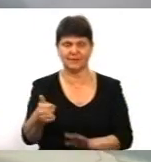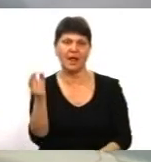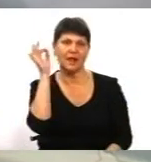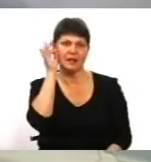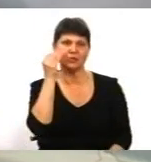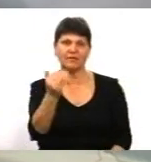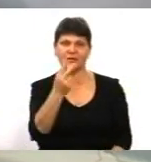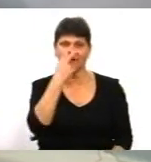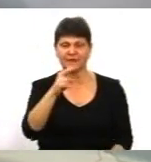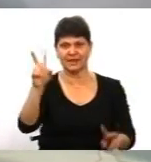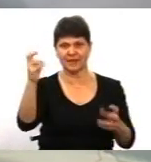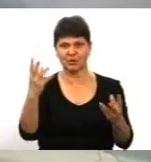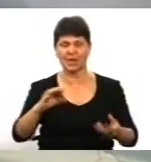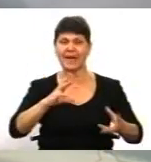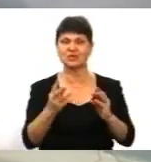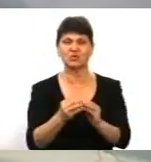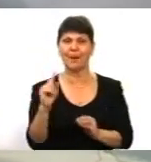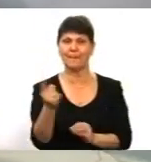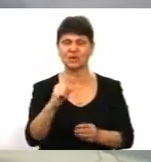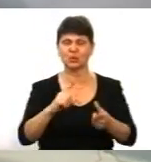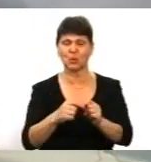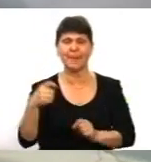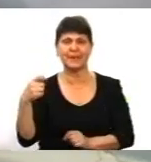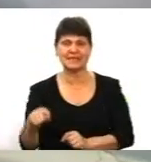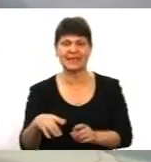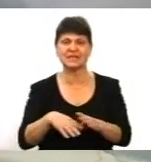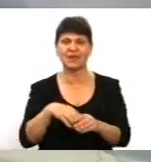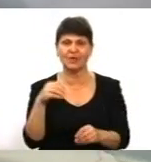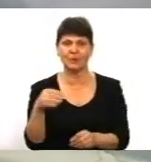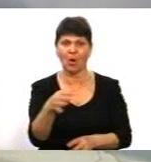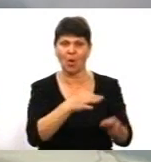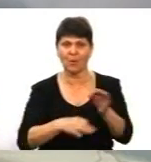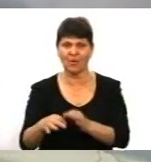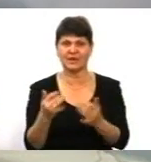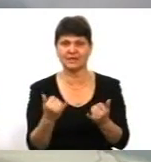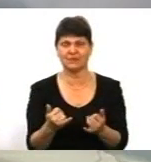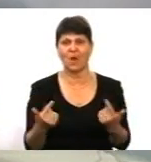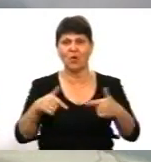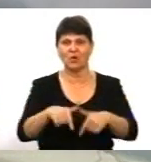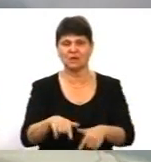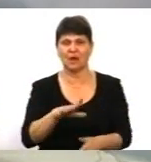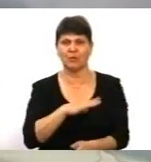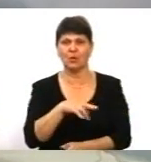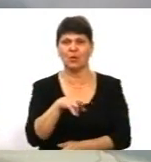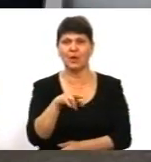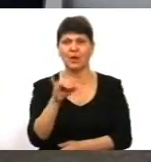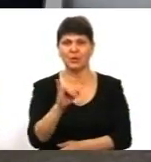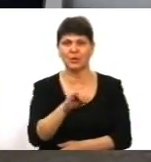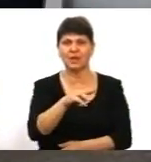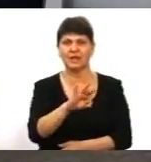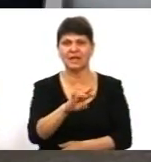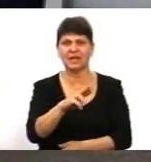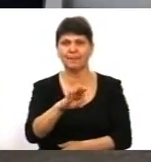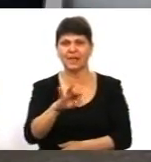тему дня. Результати першого туру президентських виборів обговорювали ми сьогодні. У мене в гостях був політолог Юрій Тиміров. Дякую, що